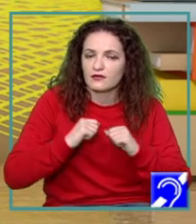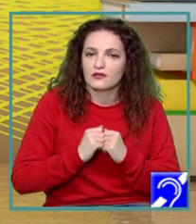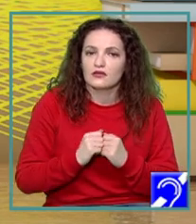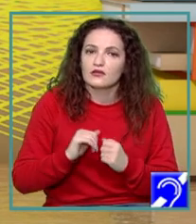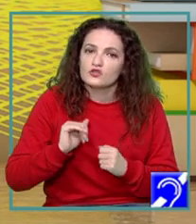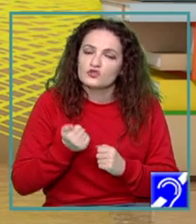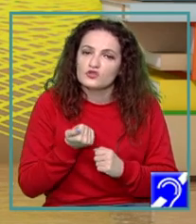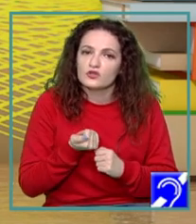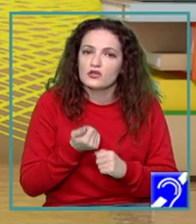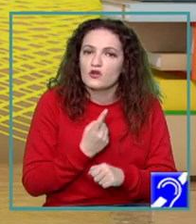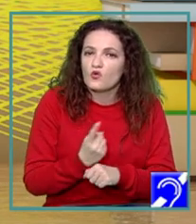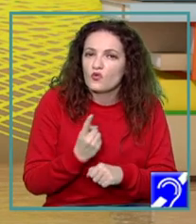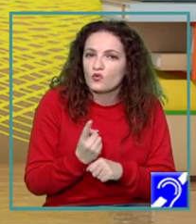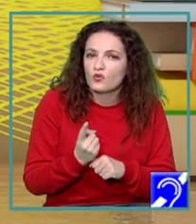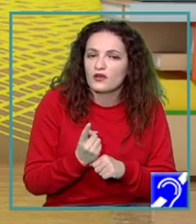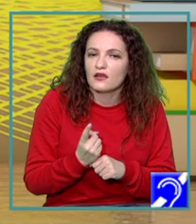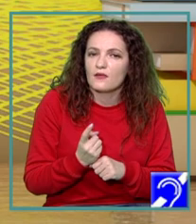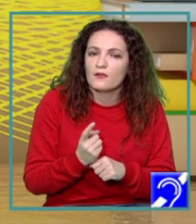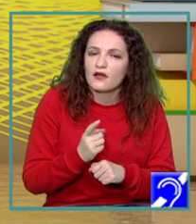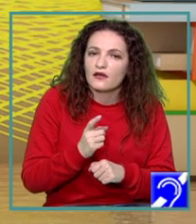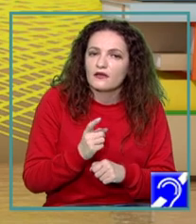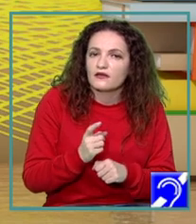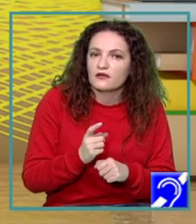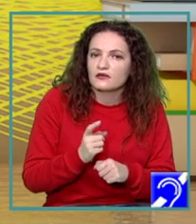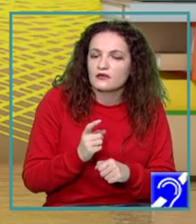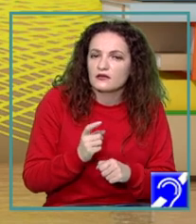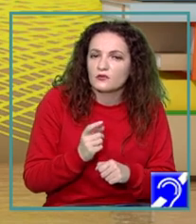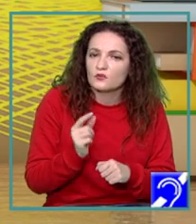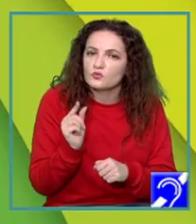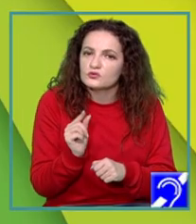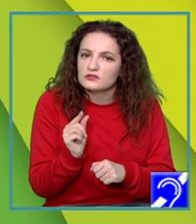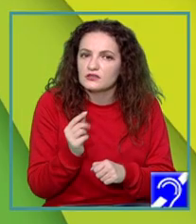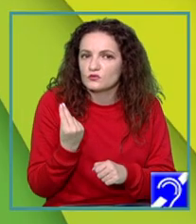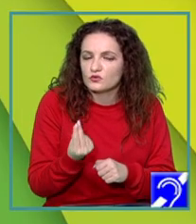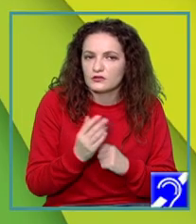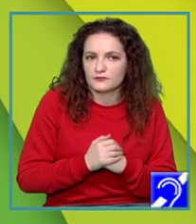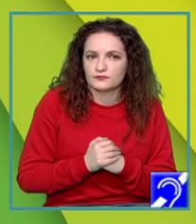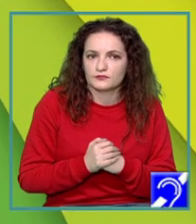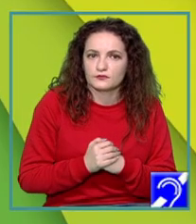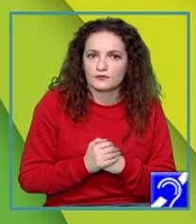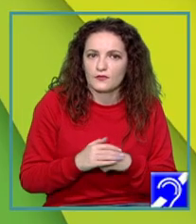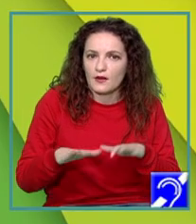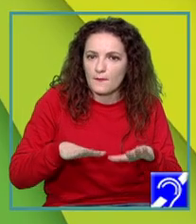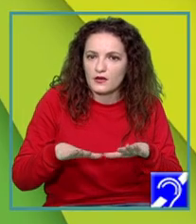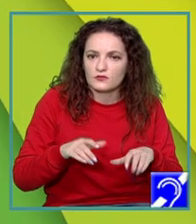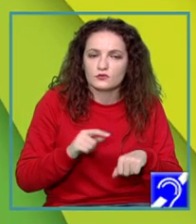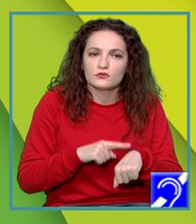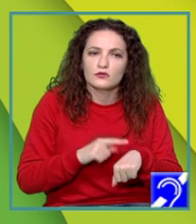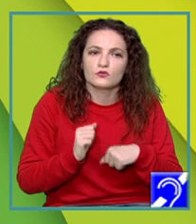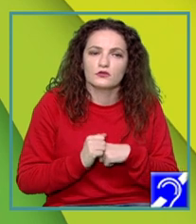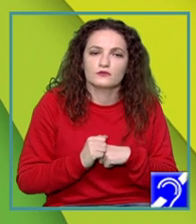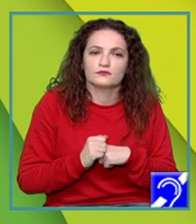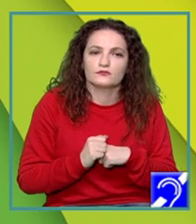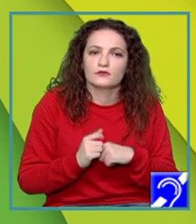sigur că parcă altfel intru în activități și parcă altfel le desfășor, da? Cu alt entuziasm. Managementul timpului, că